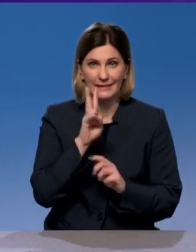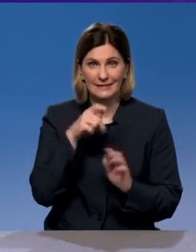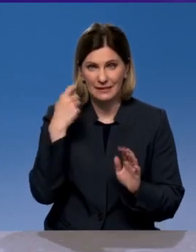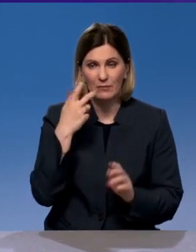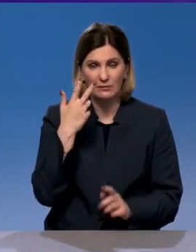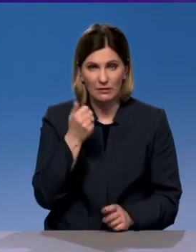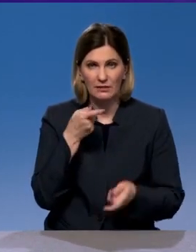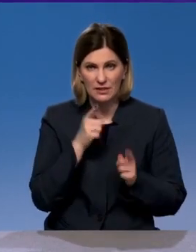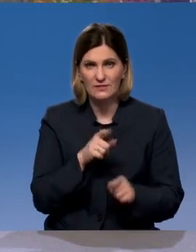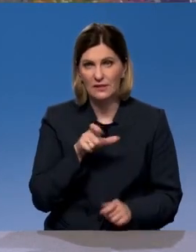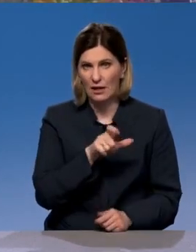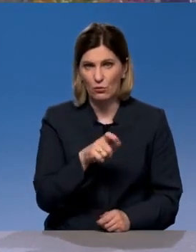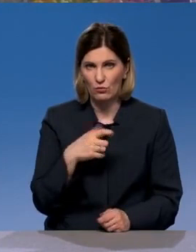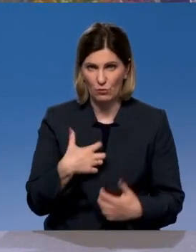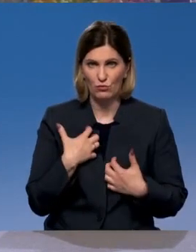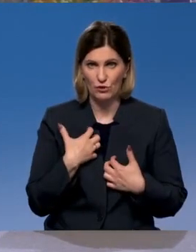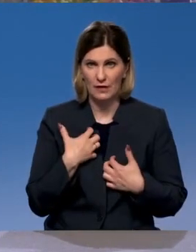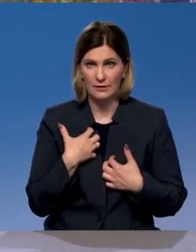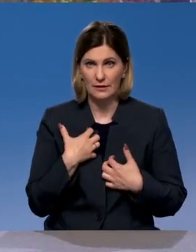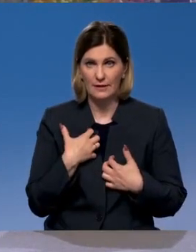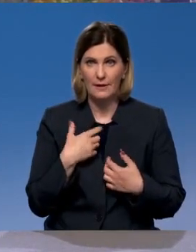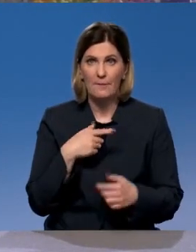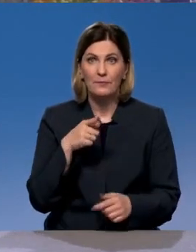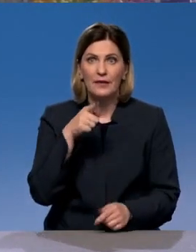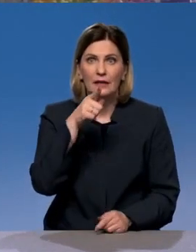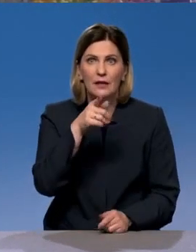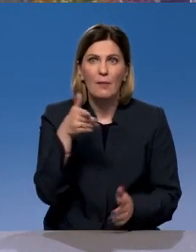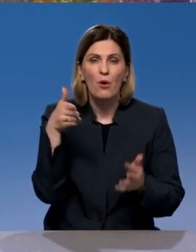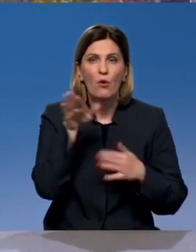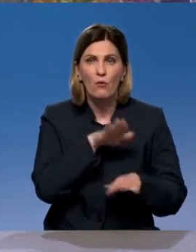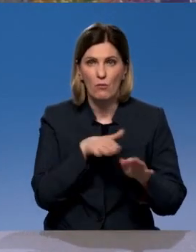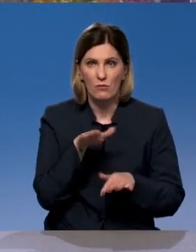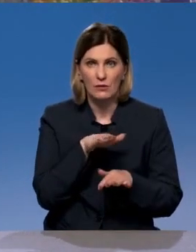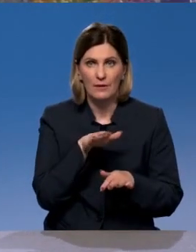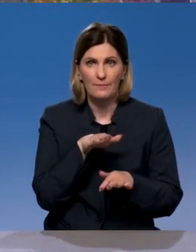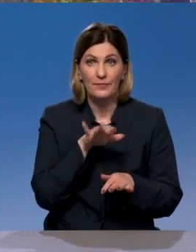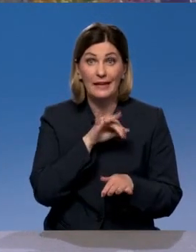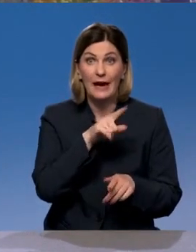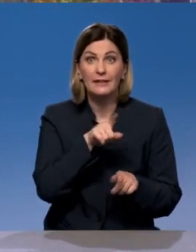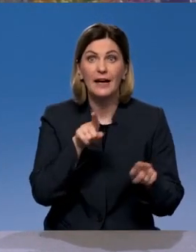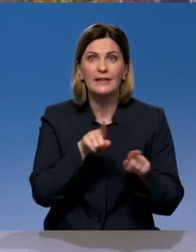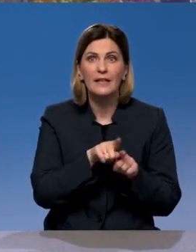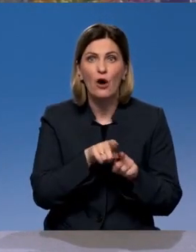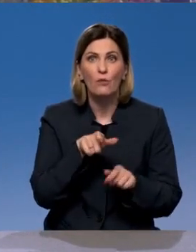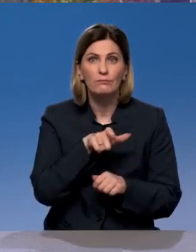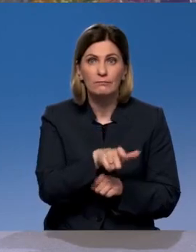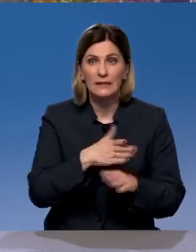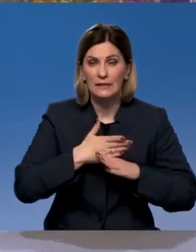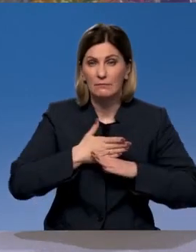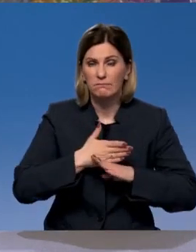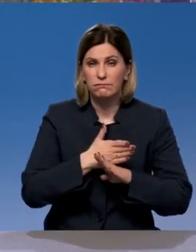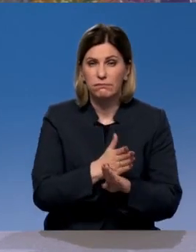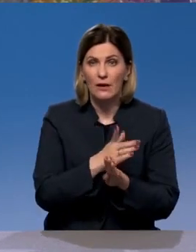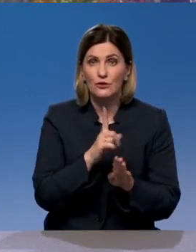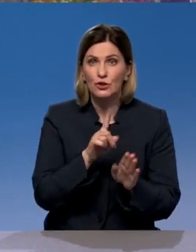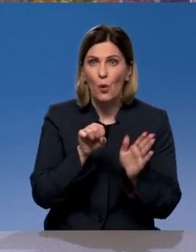дорога, да. А самое-то главное, со стороны Рыбинска гора. И она до такой степени разбита, что зимой